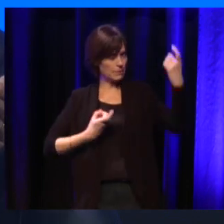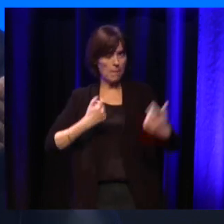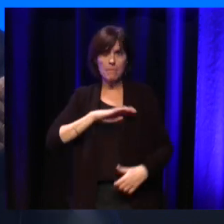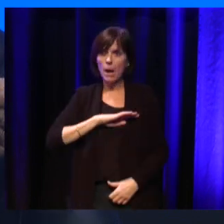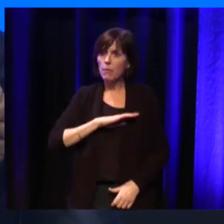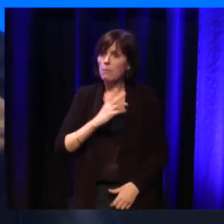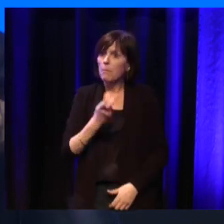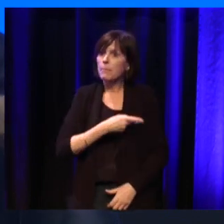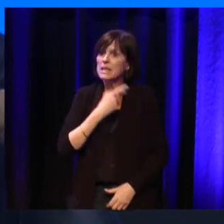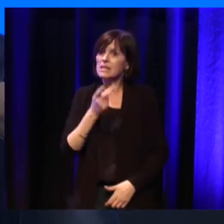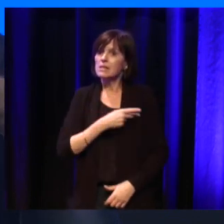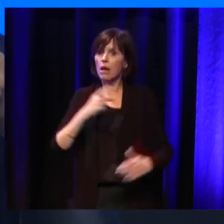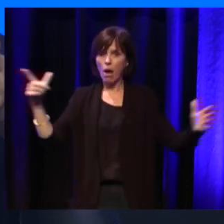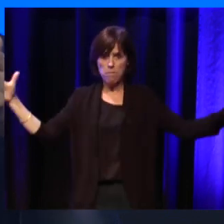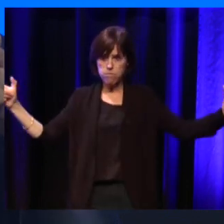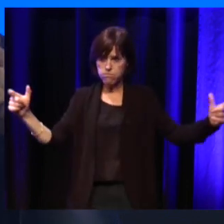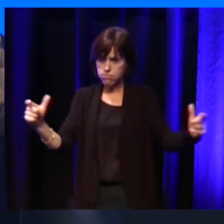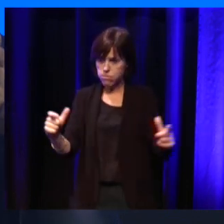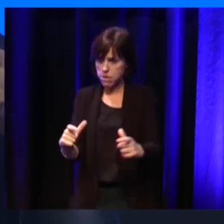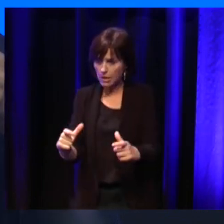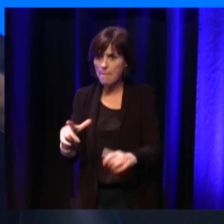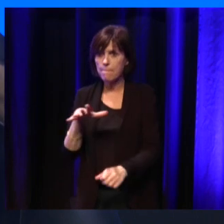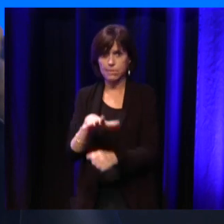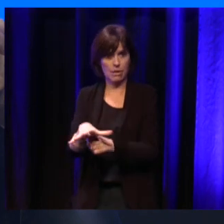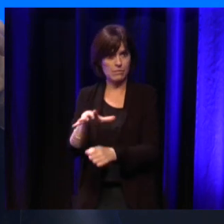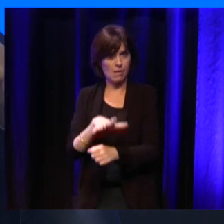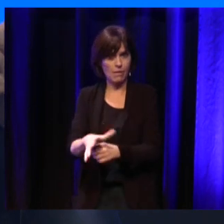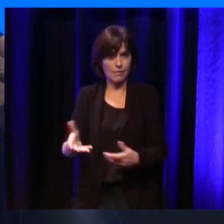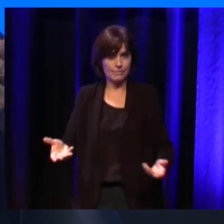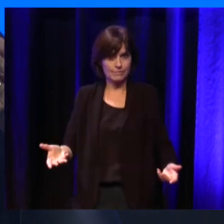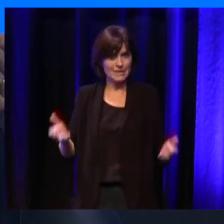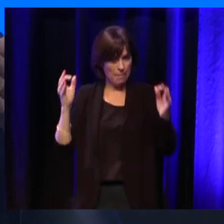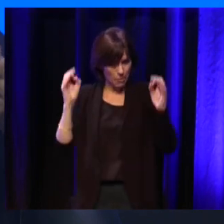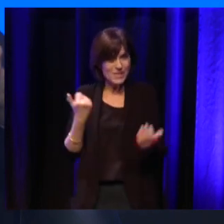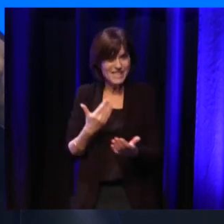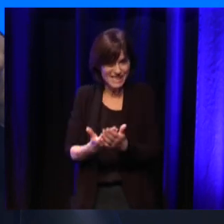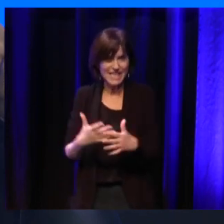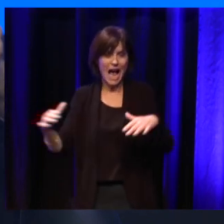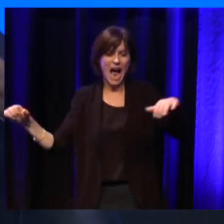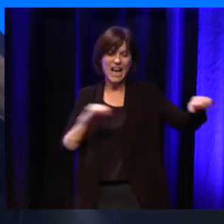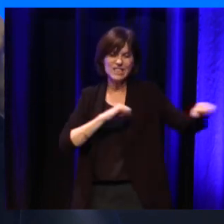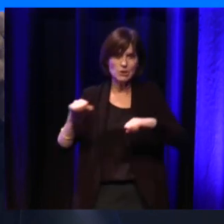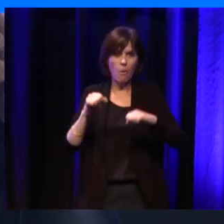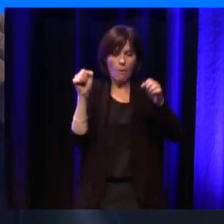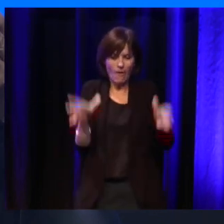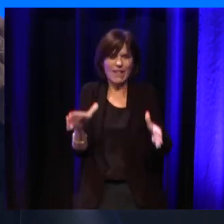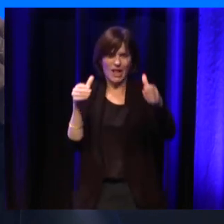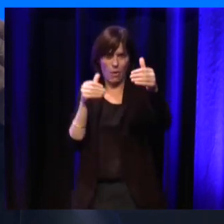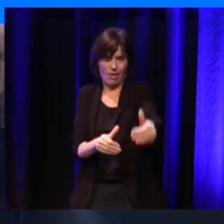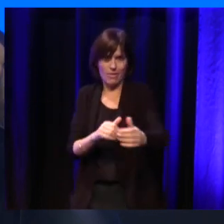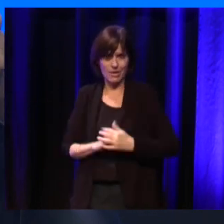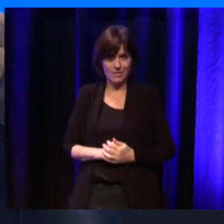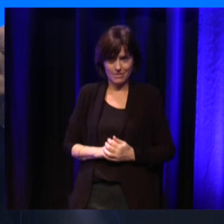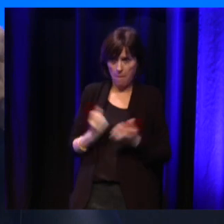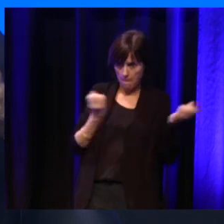médecins. Et donc, là, on illustre en fait qu'une action qui est purement catégorielle peut avoir des effets très pervers sur une action